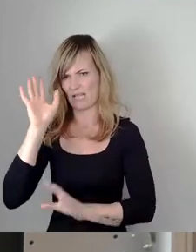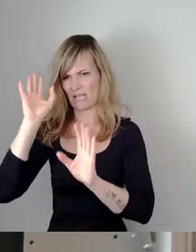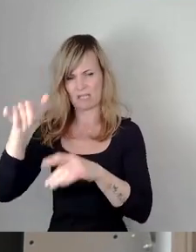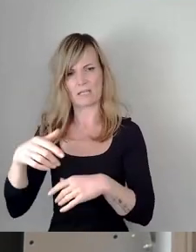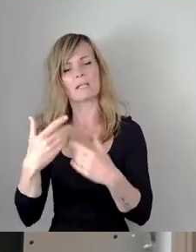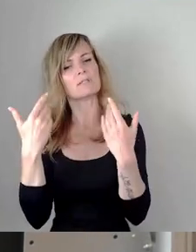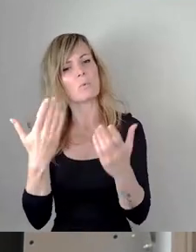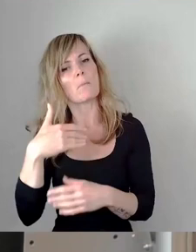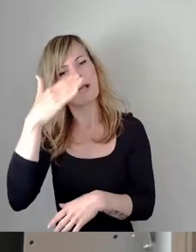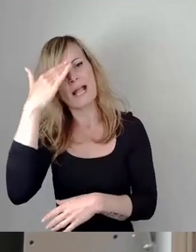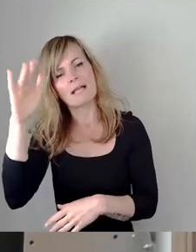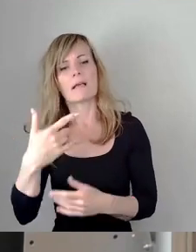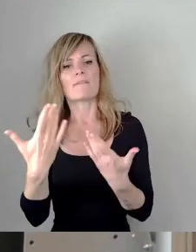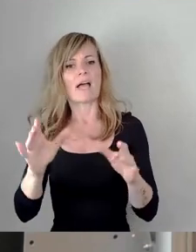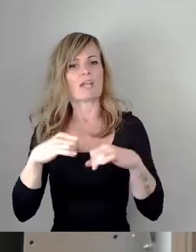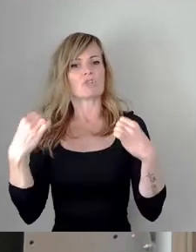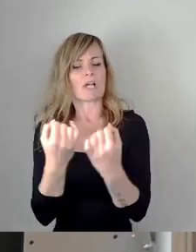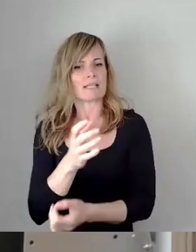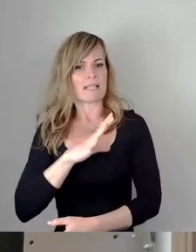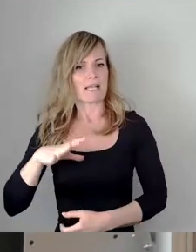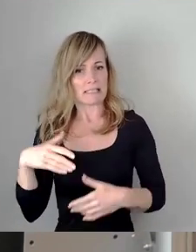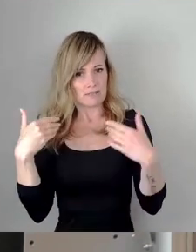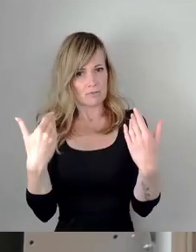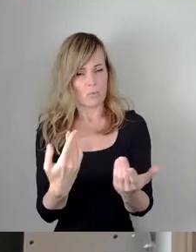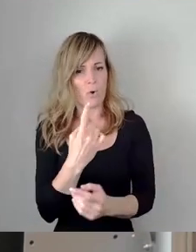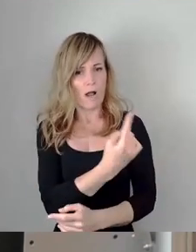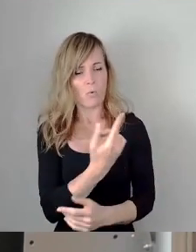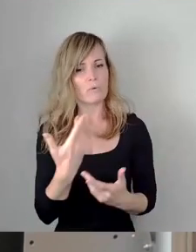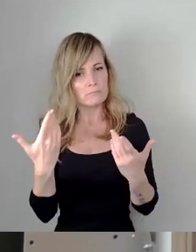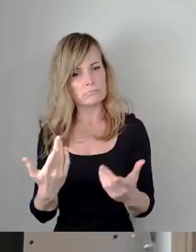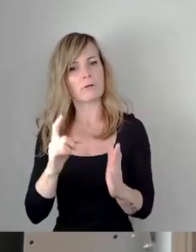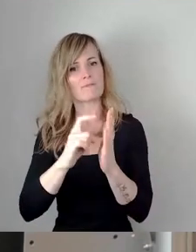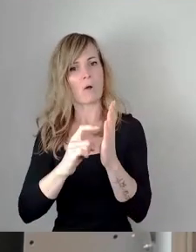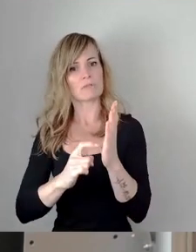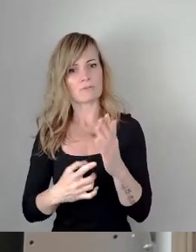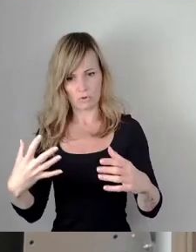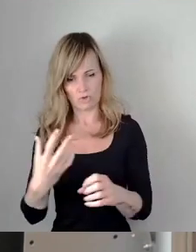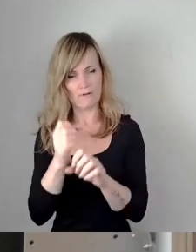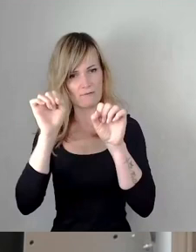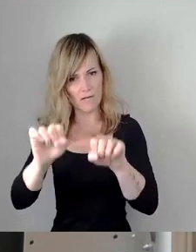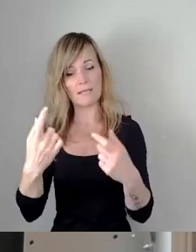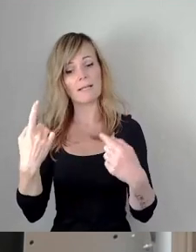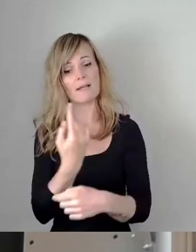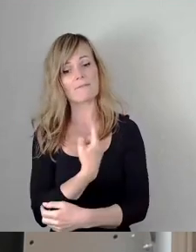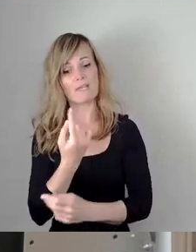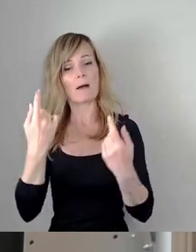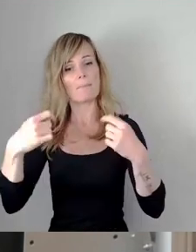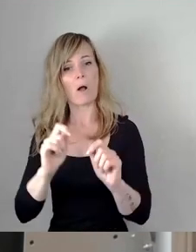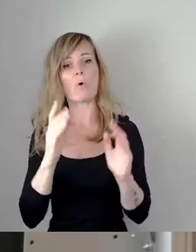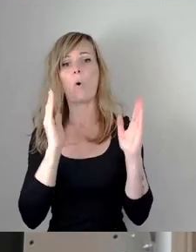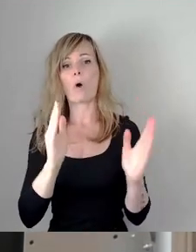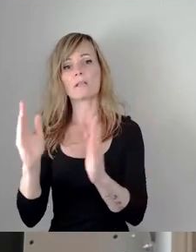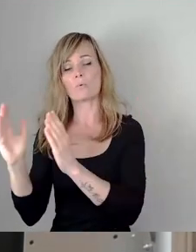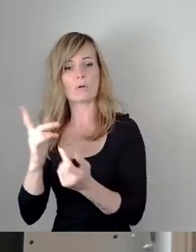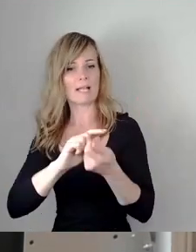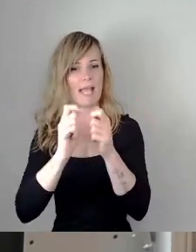bekannt, dass der Freistaat auch dafür die entsprechenden Voraussetzungen schafft. Wir haben die Bauordnung geändert. Bauen mit Holz, Hybrid ist einfacher